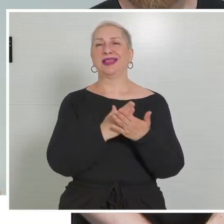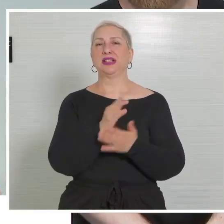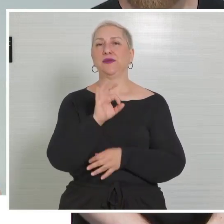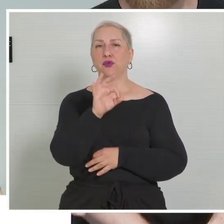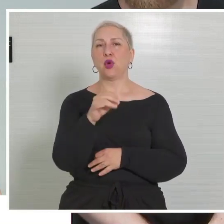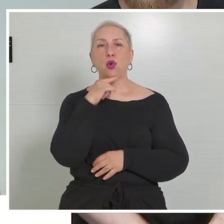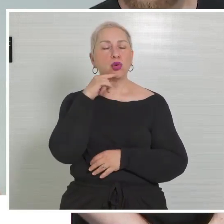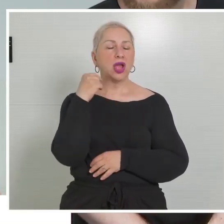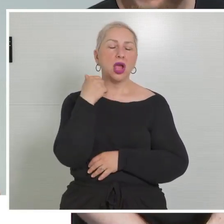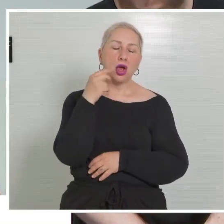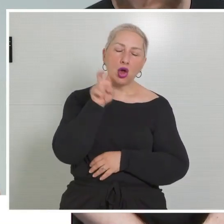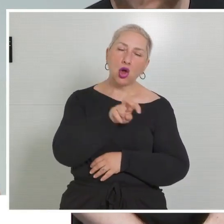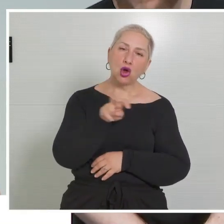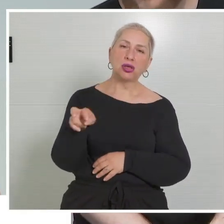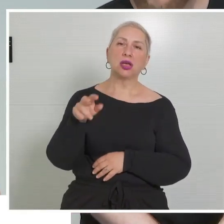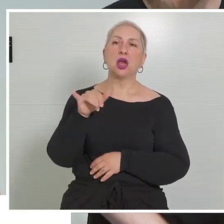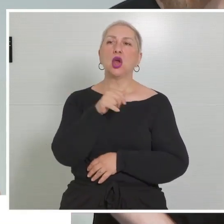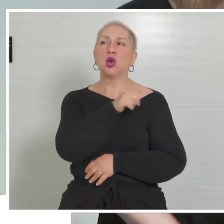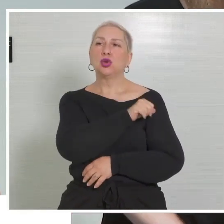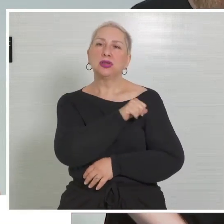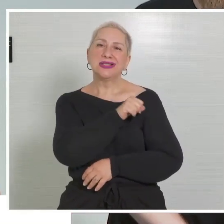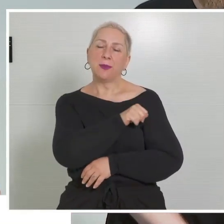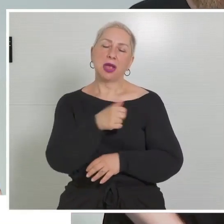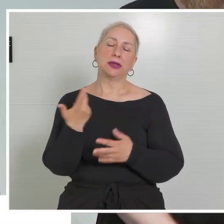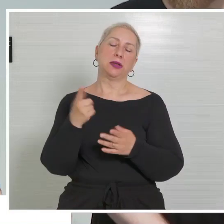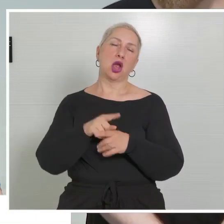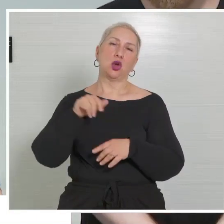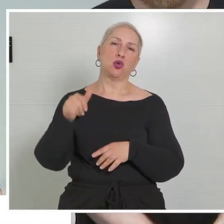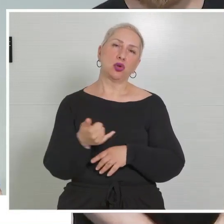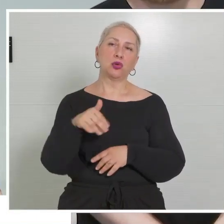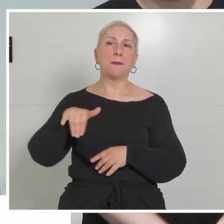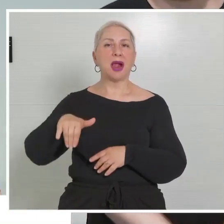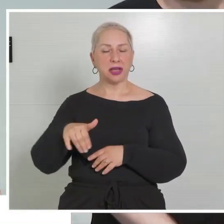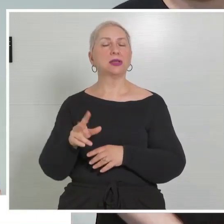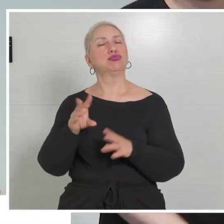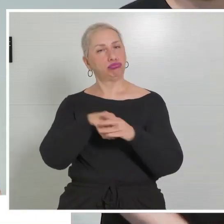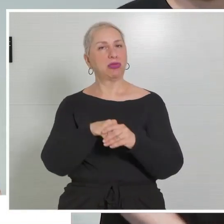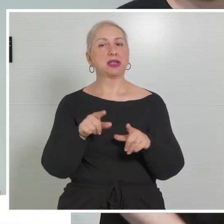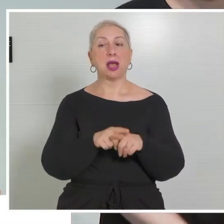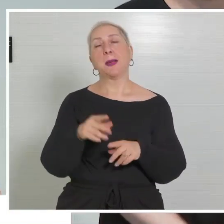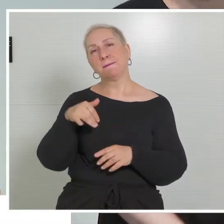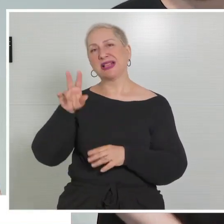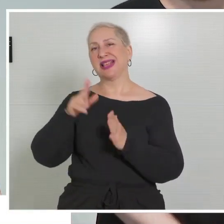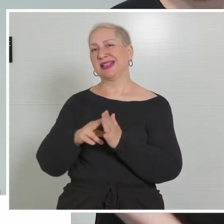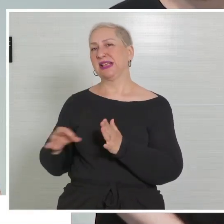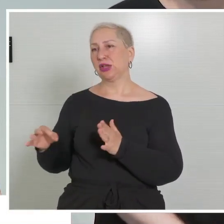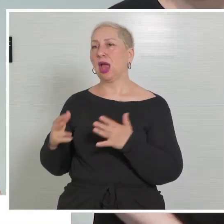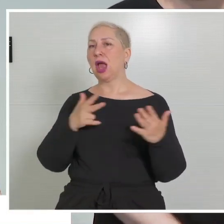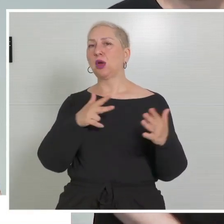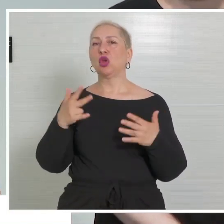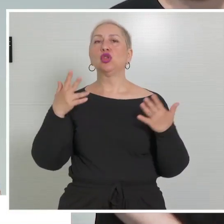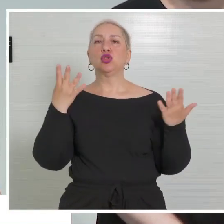Samariterbund, bei den Johannitern, bei den Maltesern ableisten. Dort die meisten in Niederösterreich, 889,